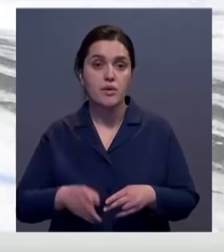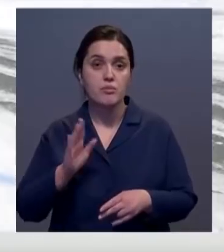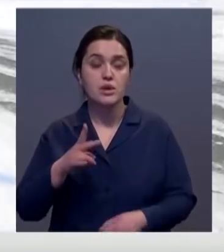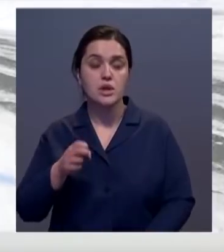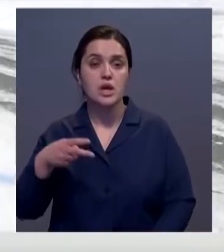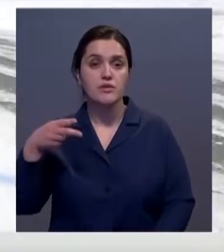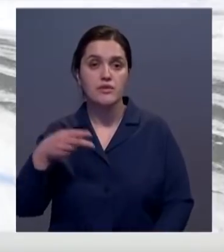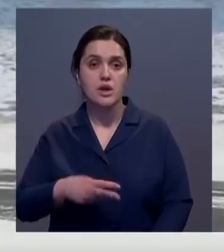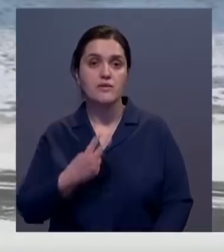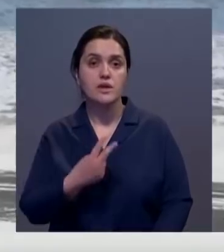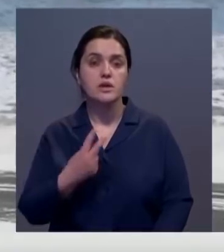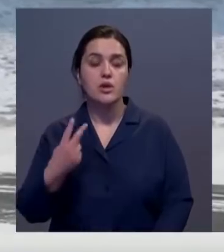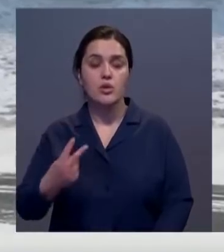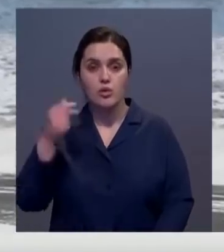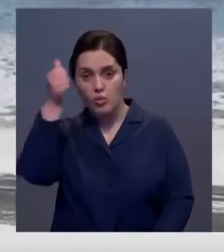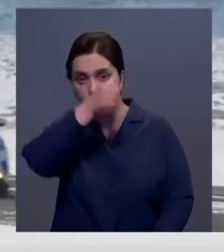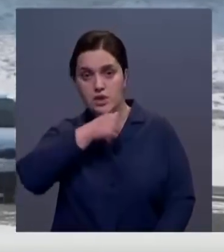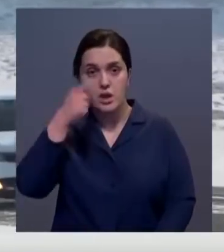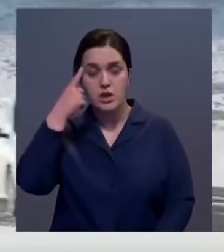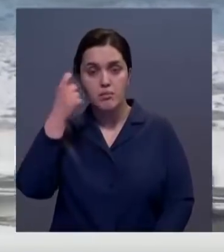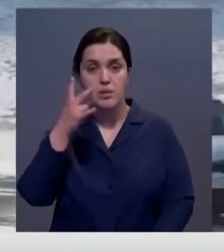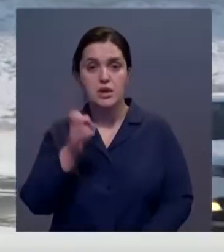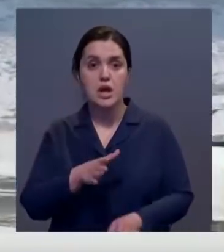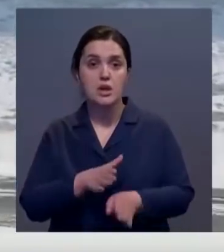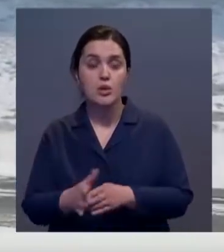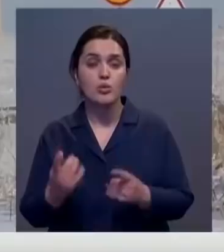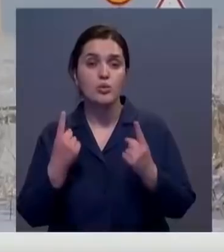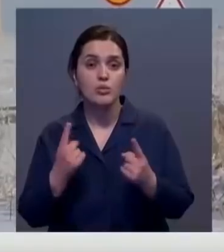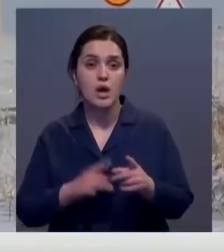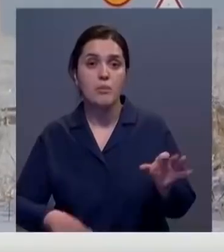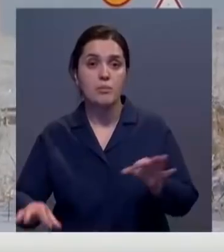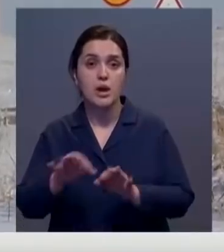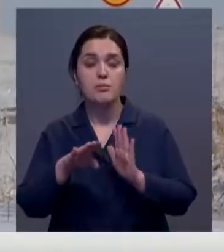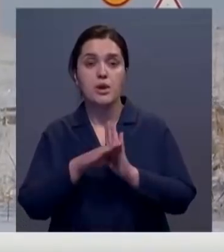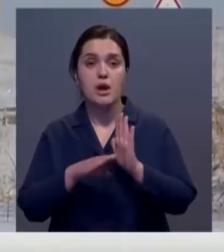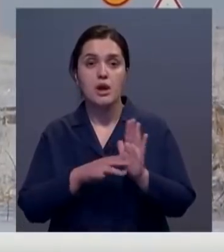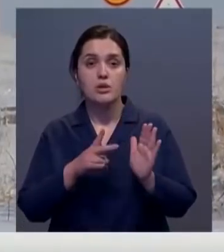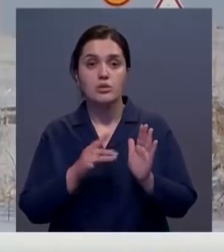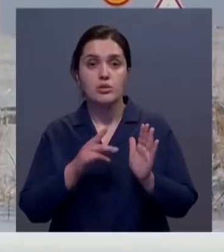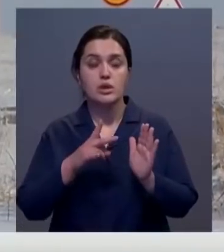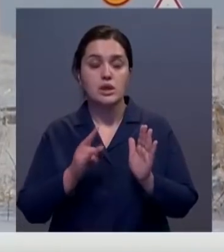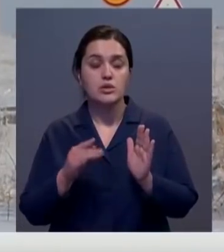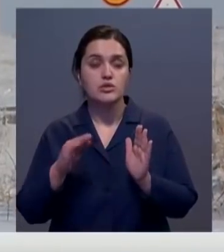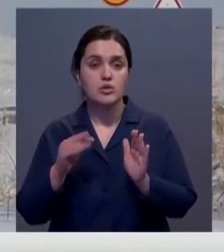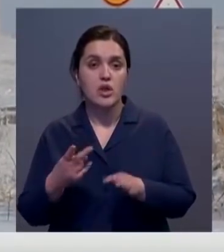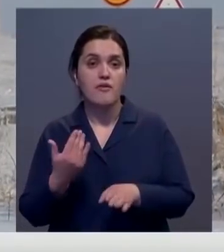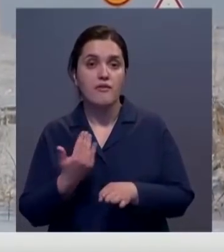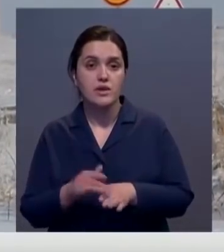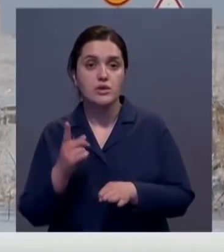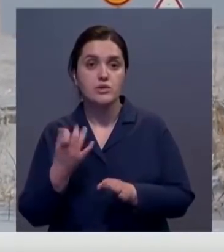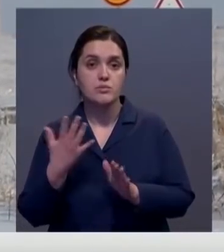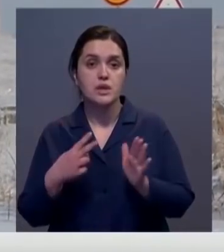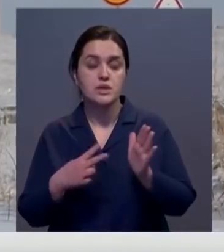2022 год. Напомню, на реализацию крупного проекта по программе «Нурлыжол» выделено 157 миллиардов тенге.